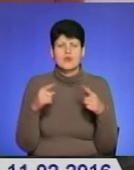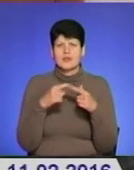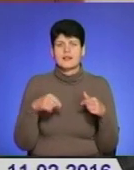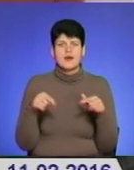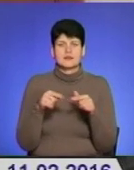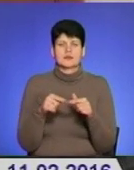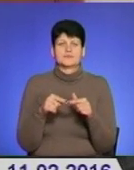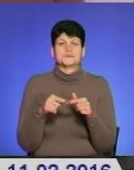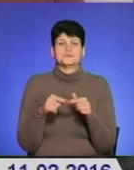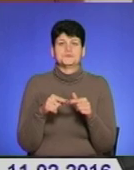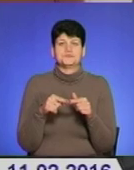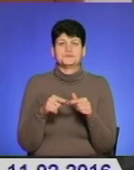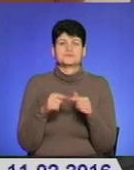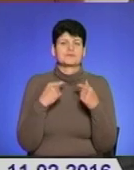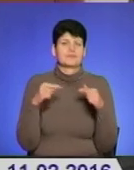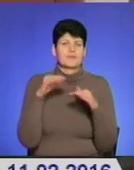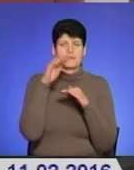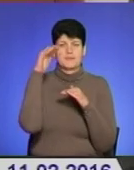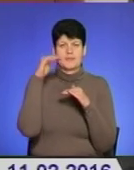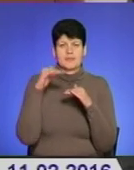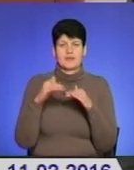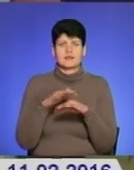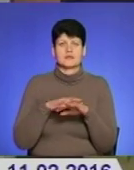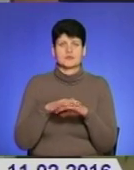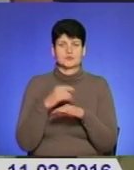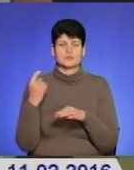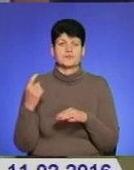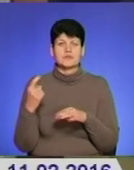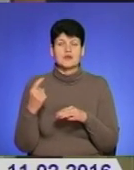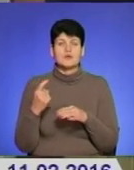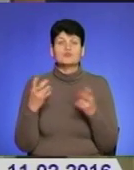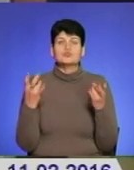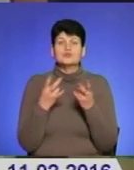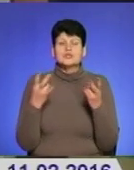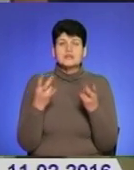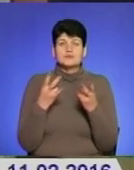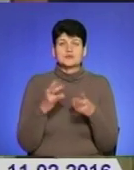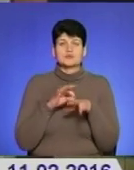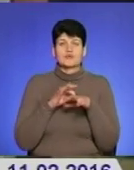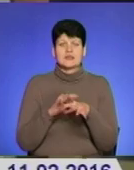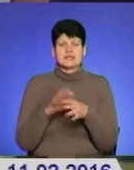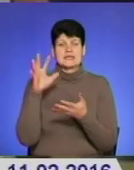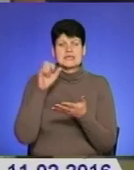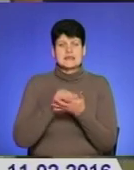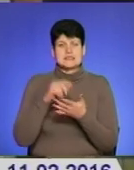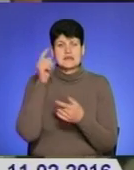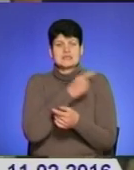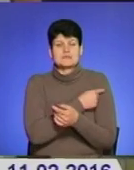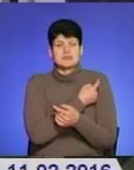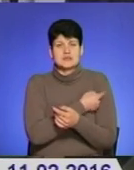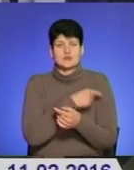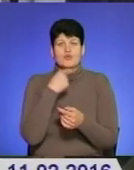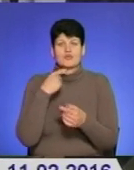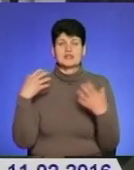в будь-якої ранку народного господарства. У доцільності проведення занять з тактичної медицини переконаний і